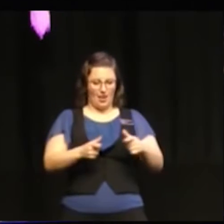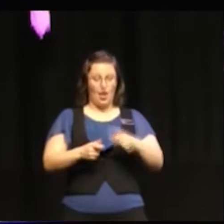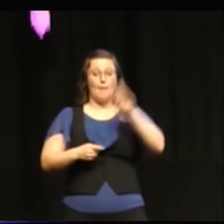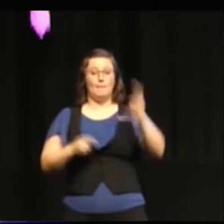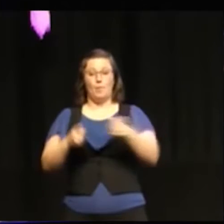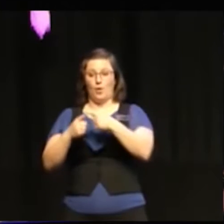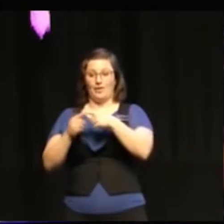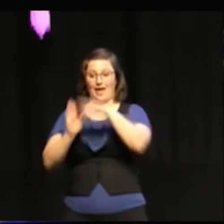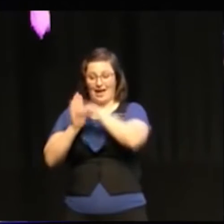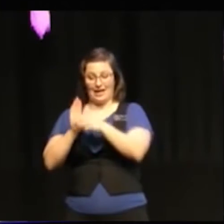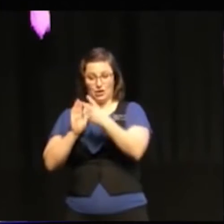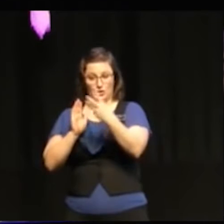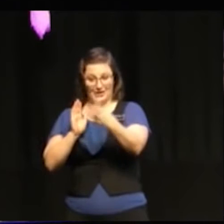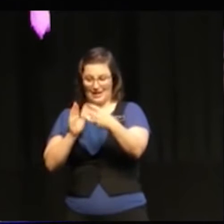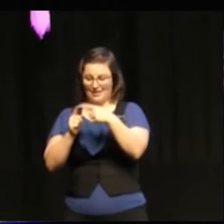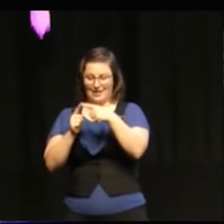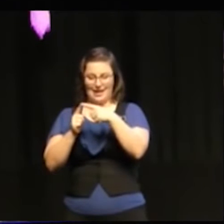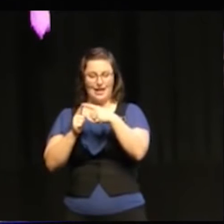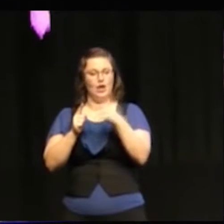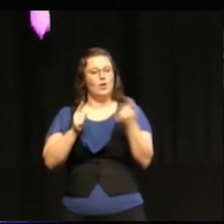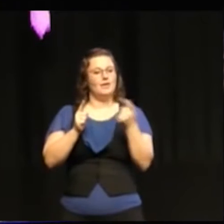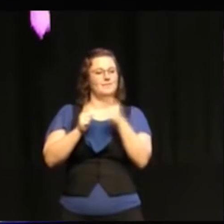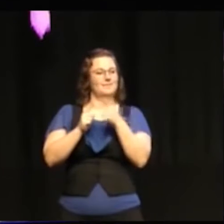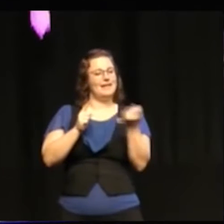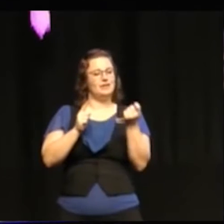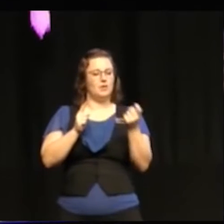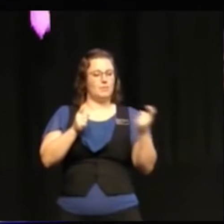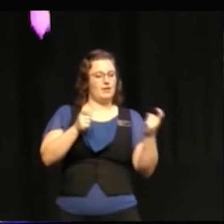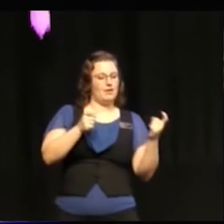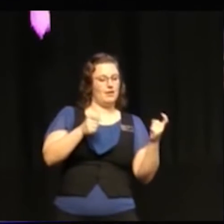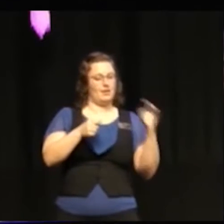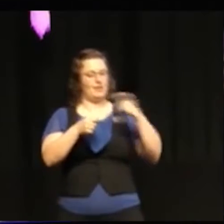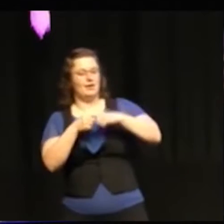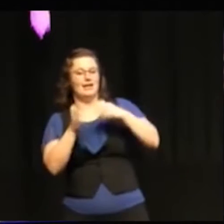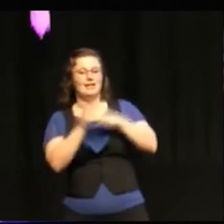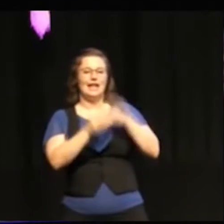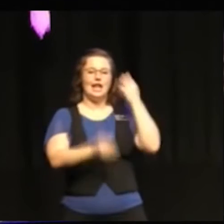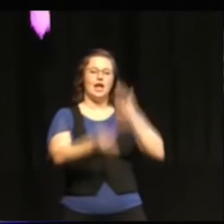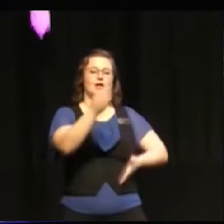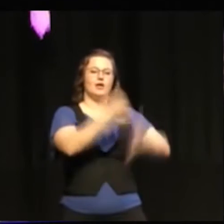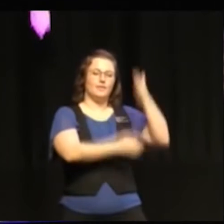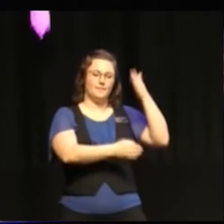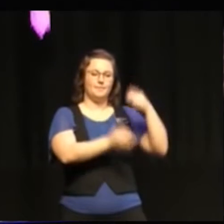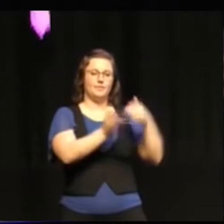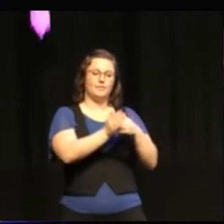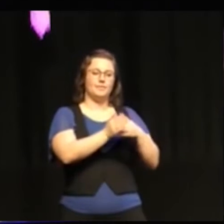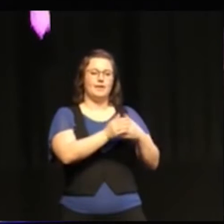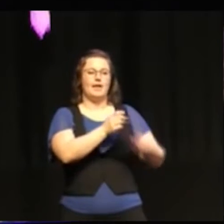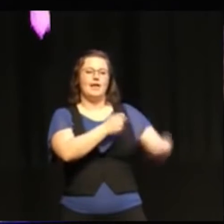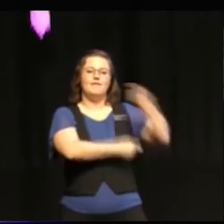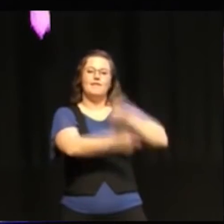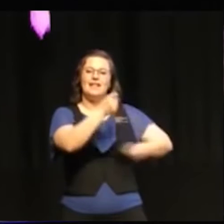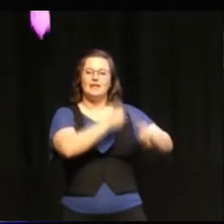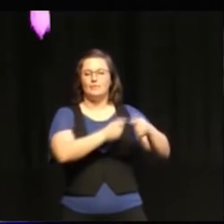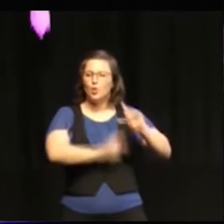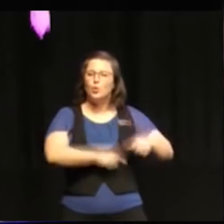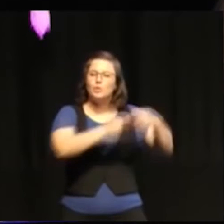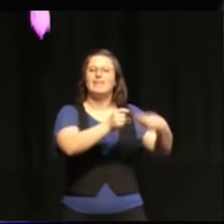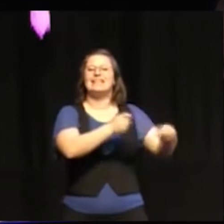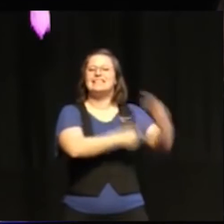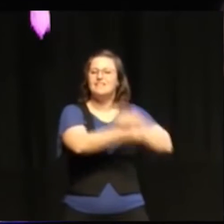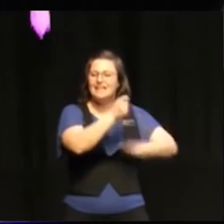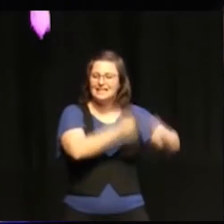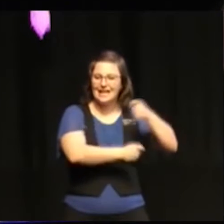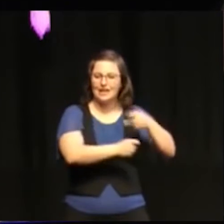som krokar i med den överenskommelsen kring utvecklingsfinansiering